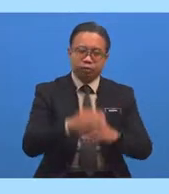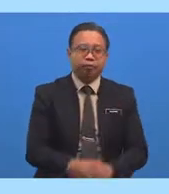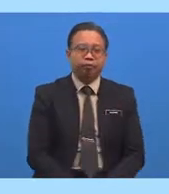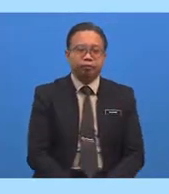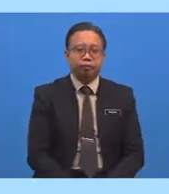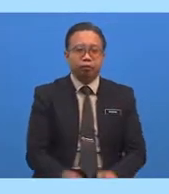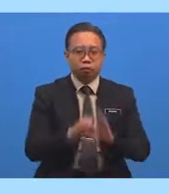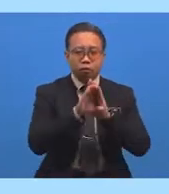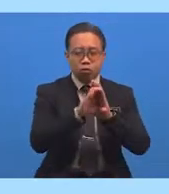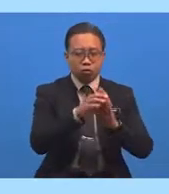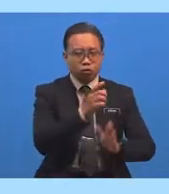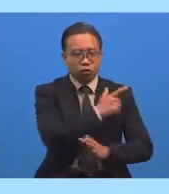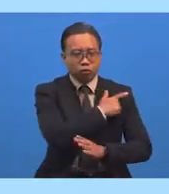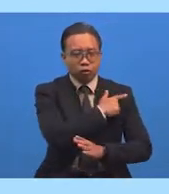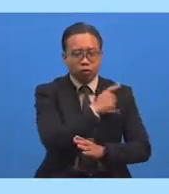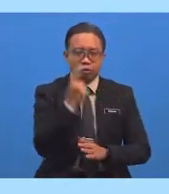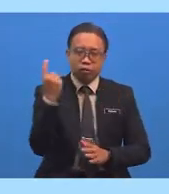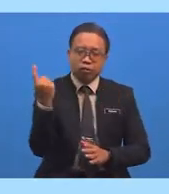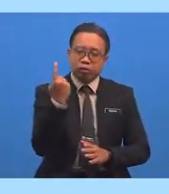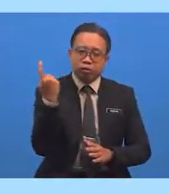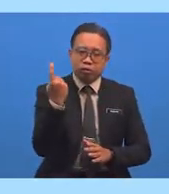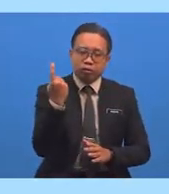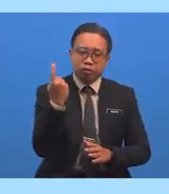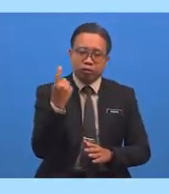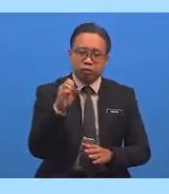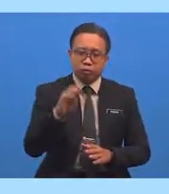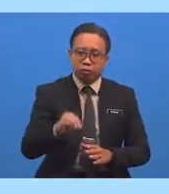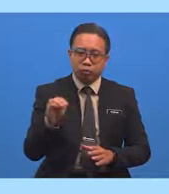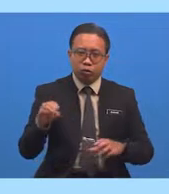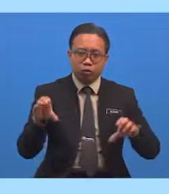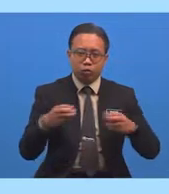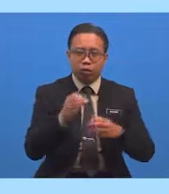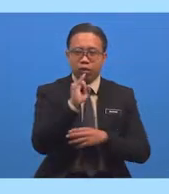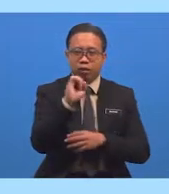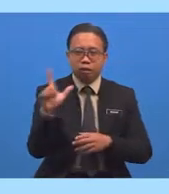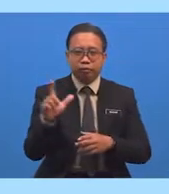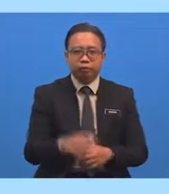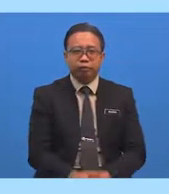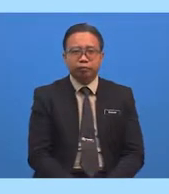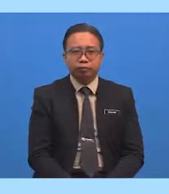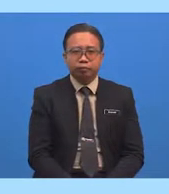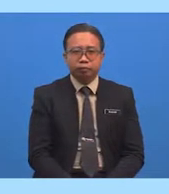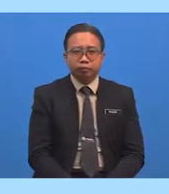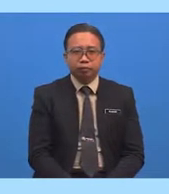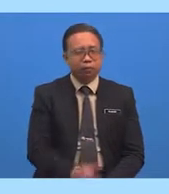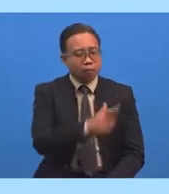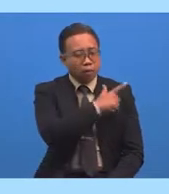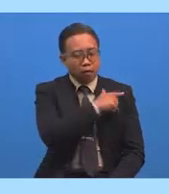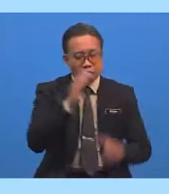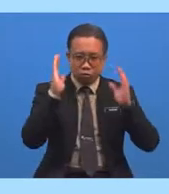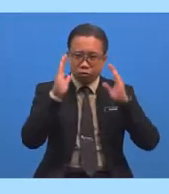Malas Yang Sering Dilakukan Oleh Seorang Murid Ialah Malas Solat